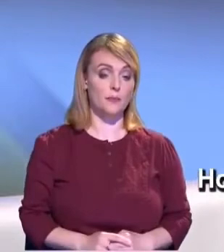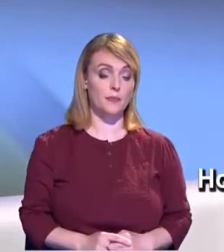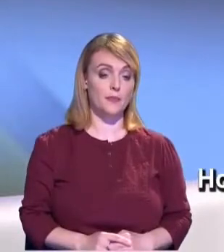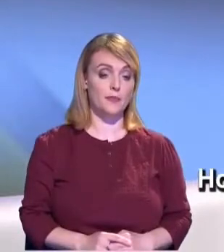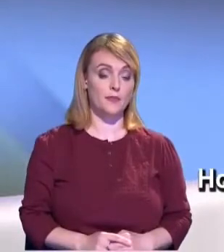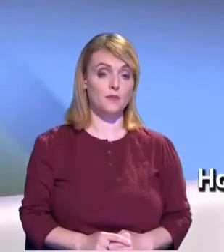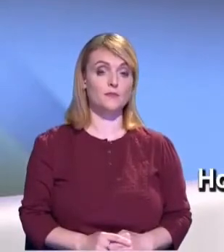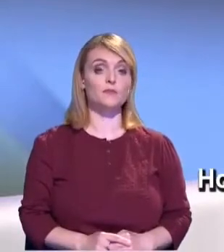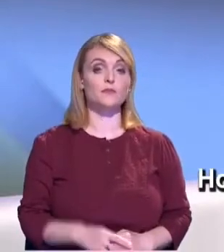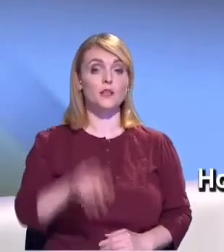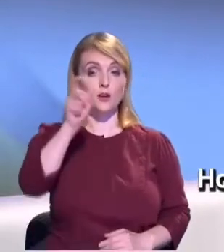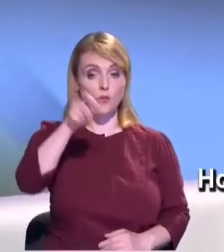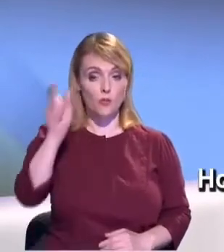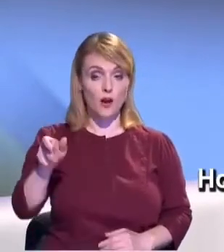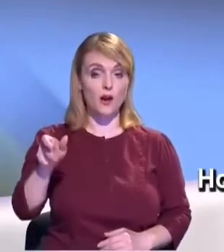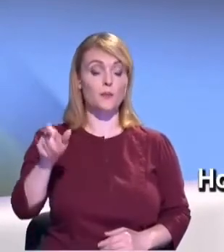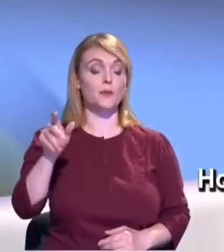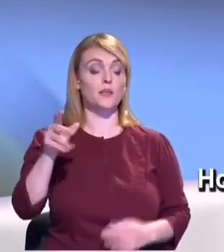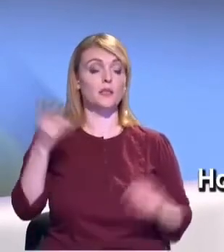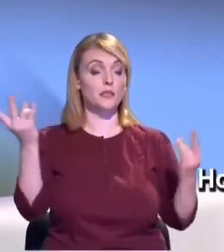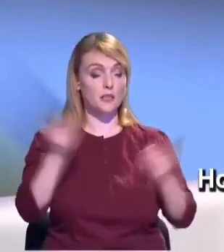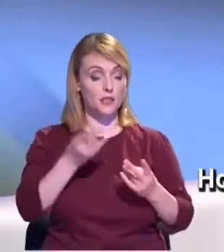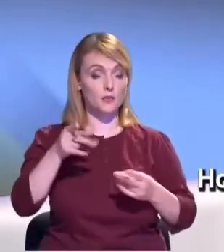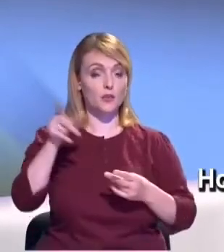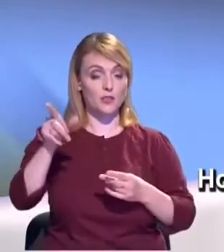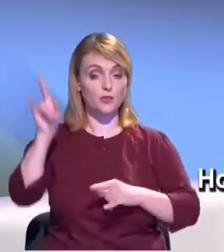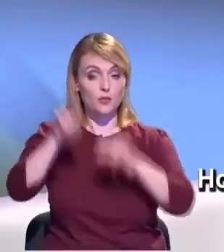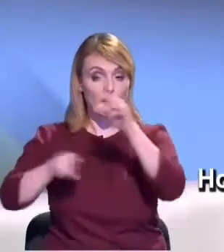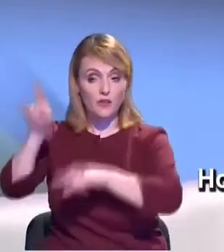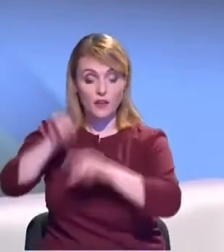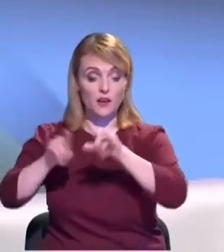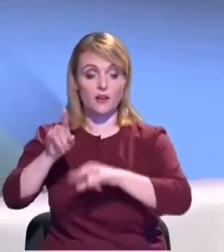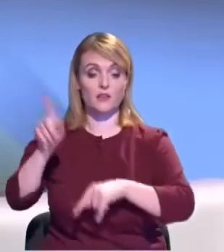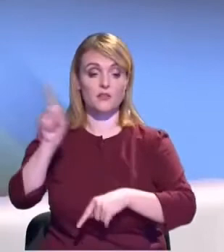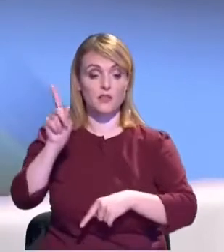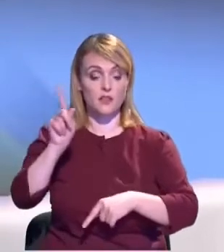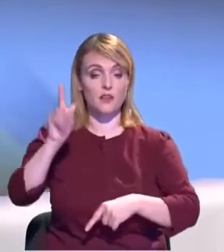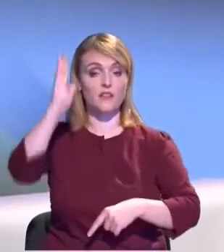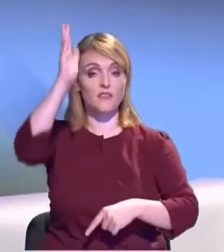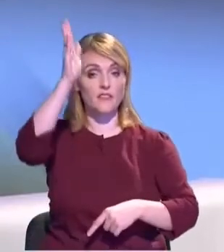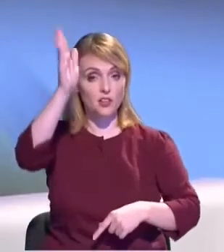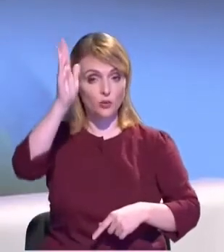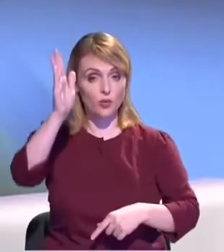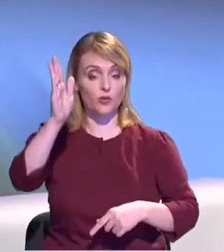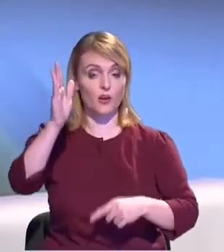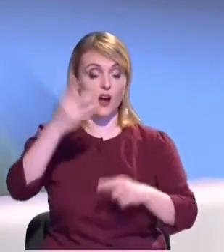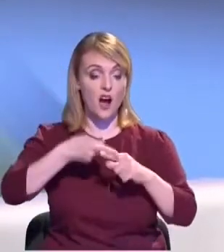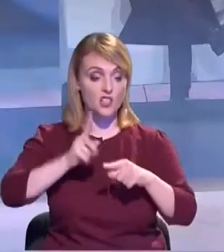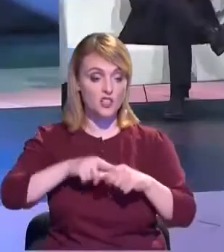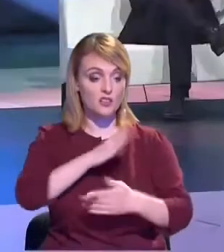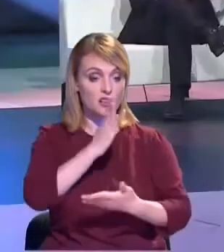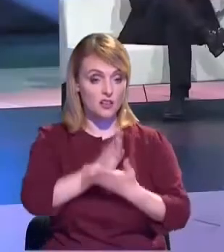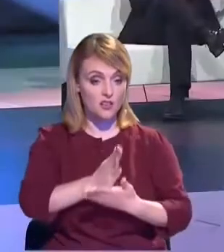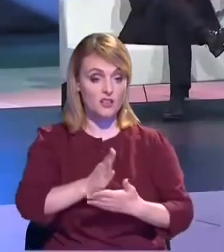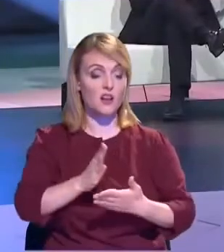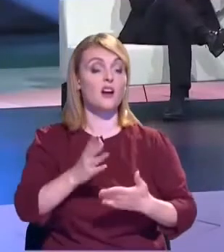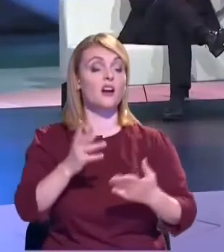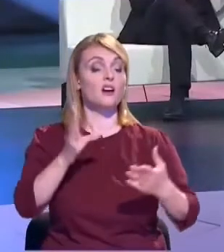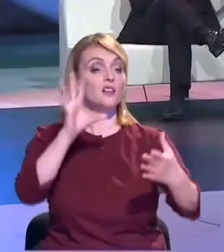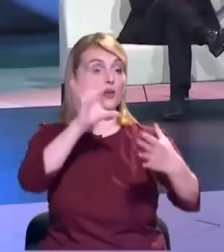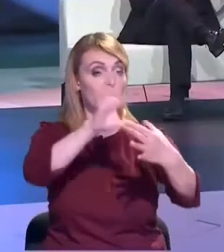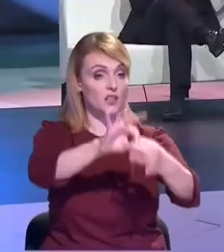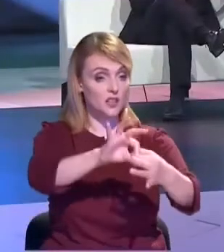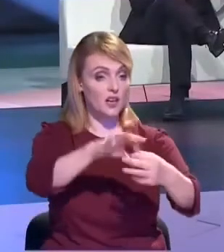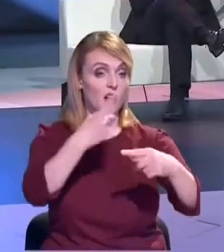potențialii consumatori trebuie să fie convinși că viitorul este acesta, deci, conectarea la sisteme de